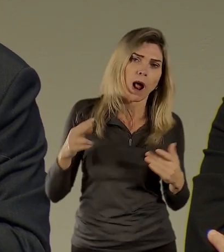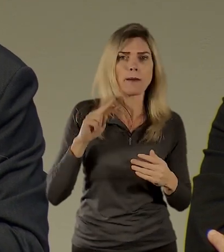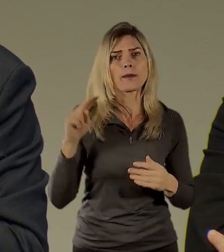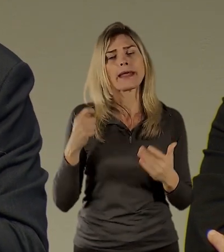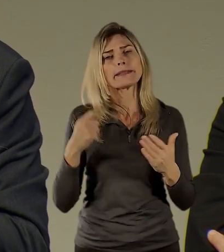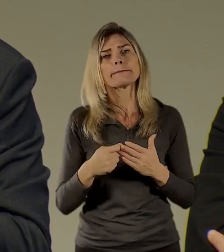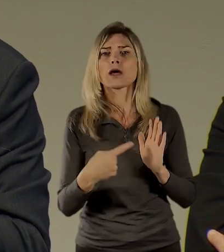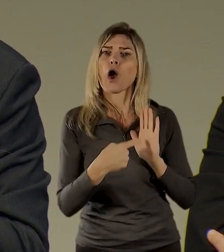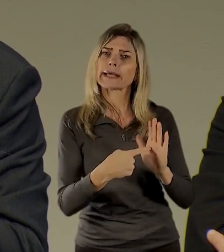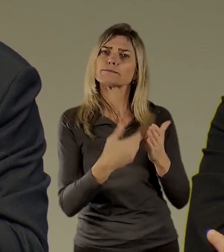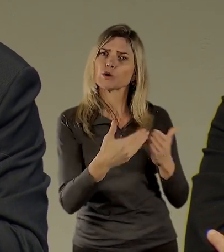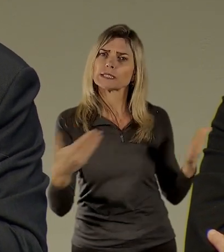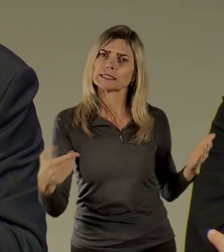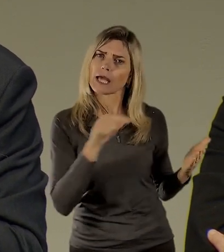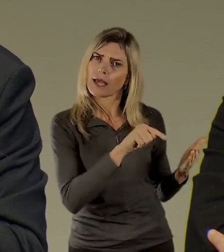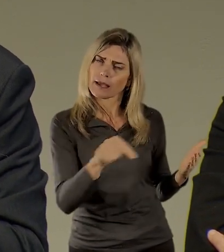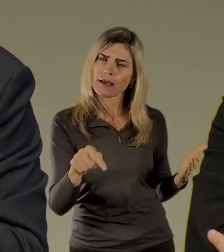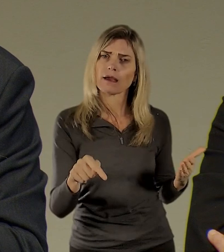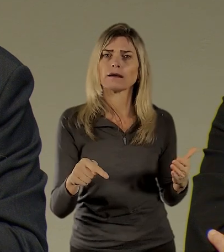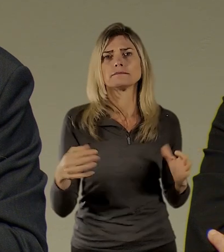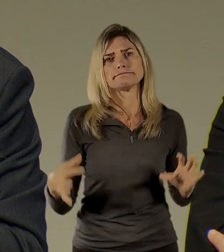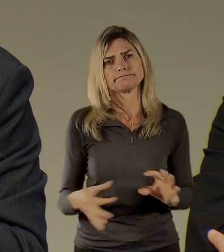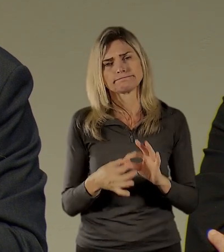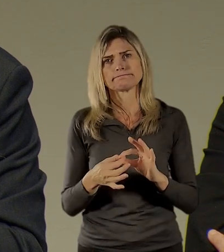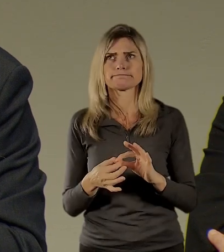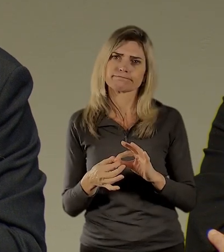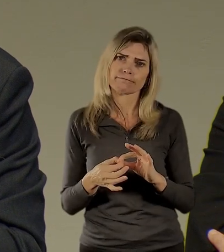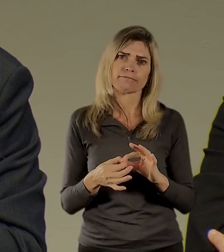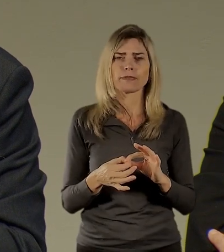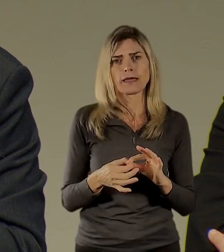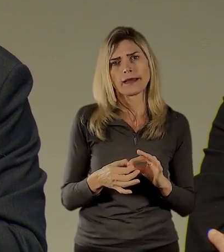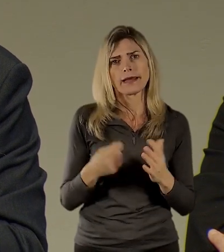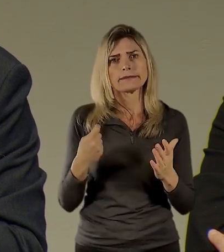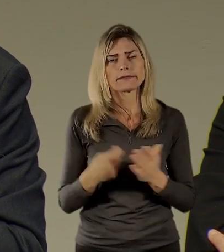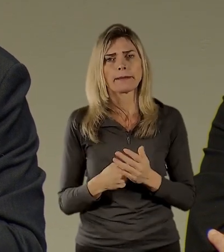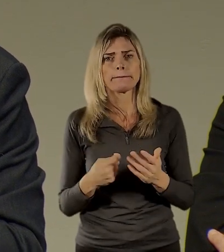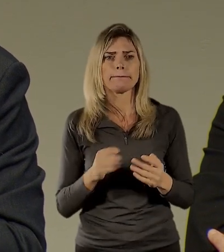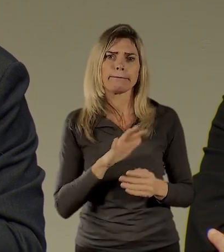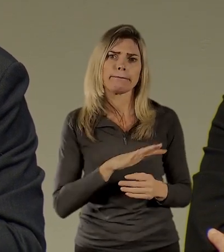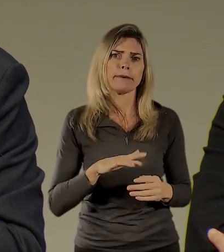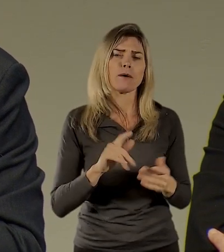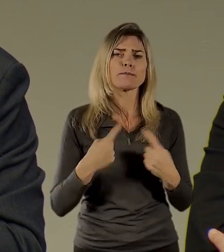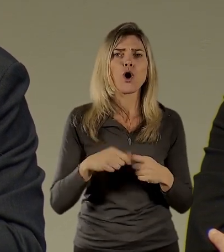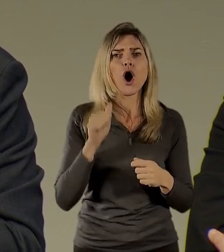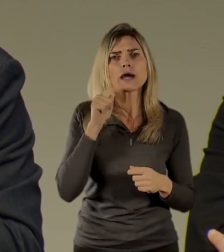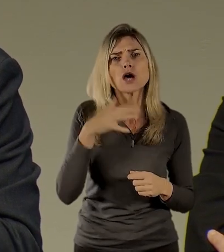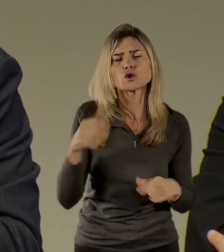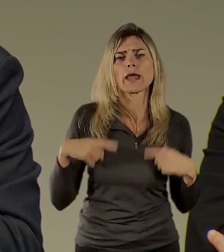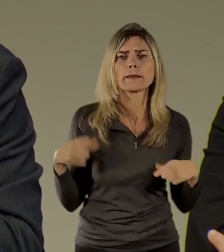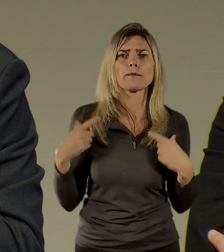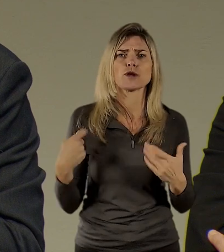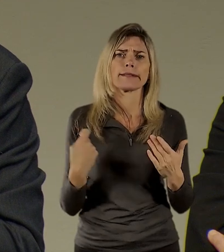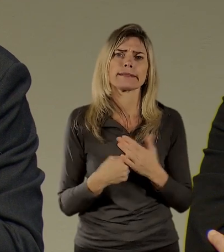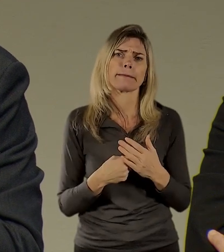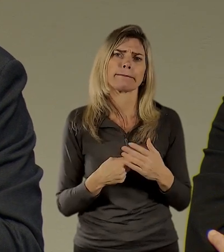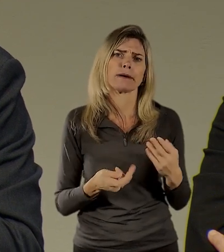expozice, řekněme, nějakého užitného stylu každodennosti retro muzeum